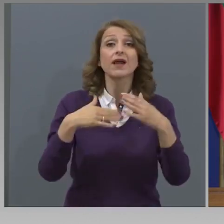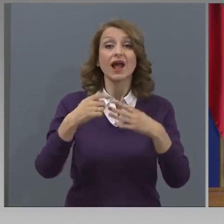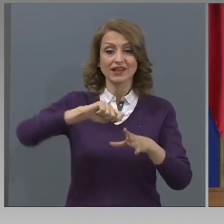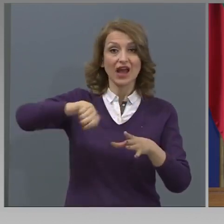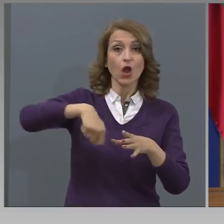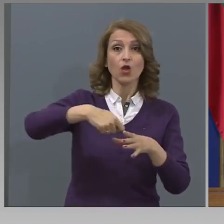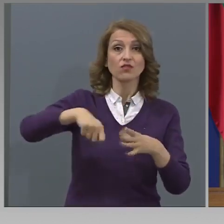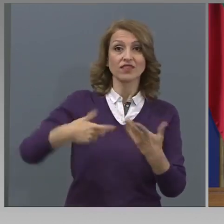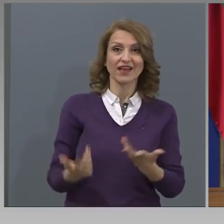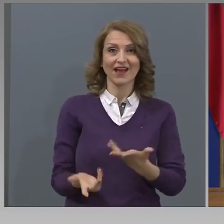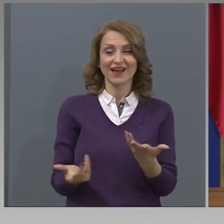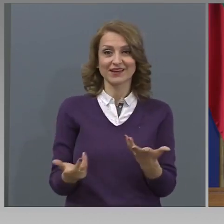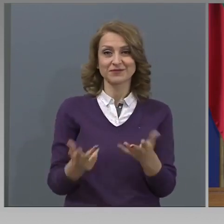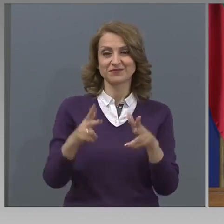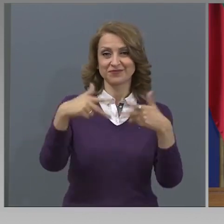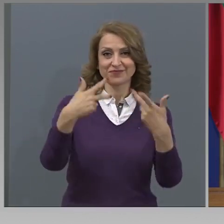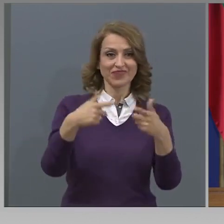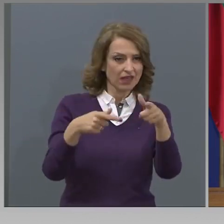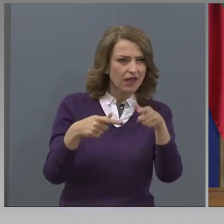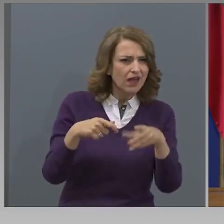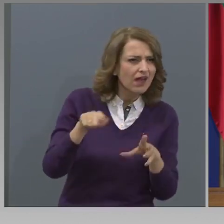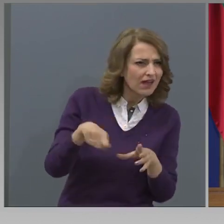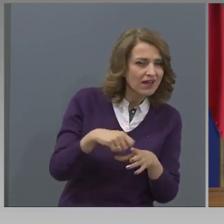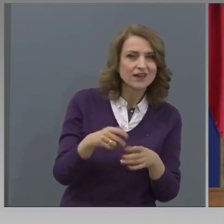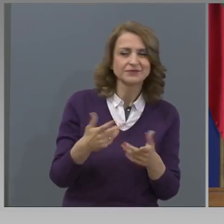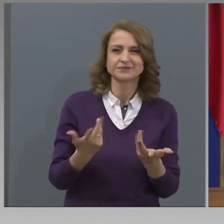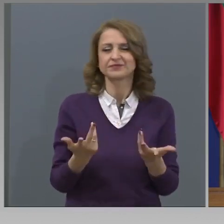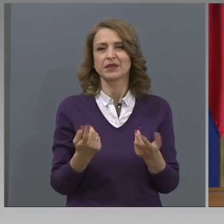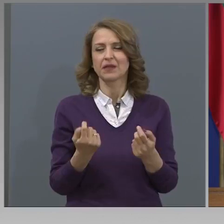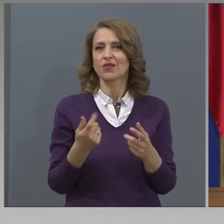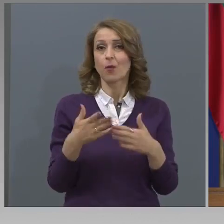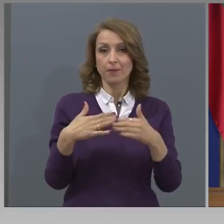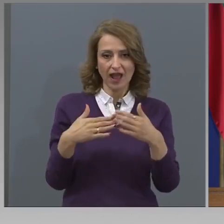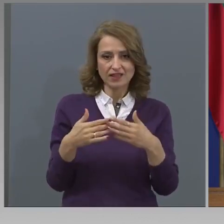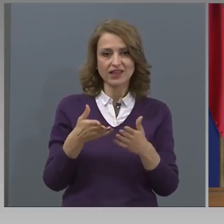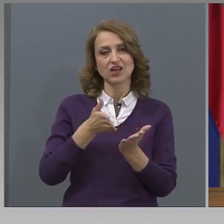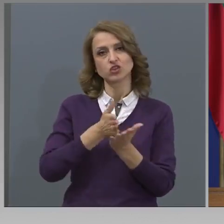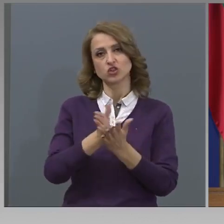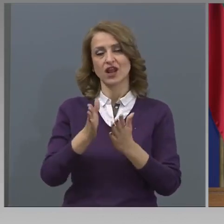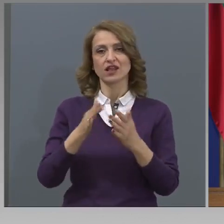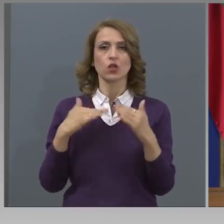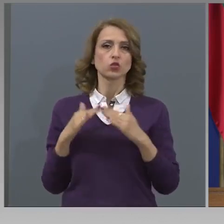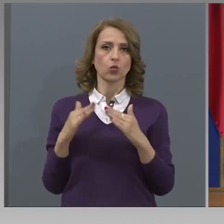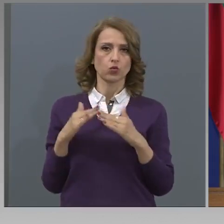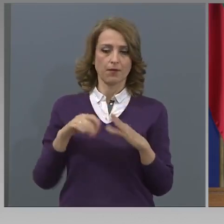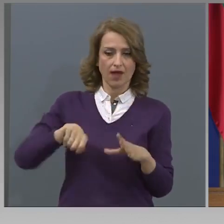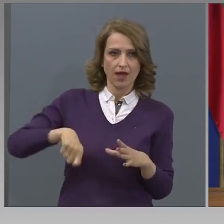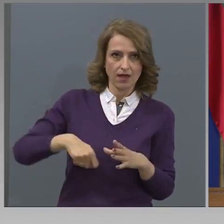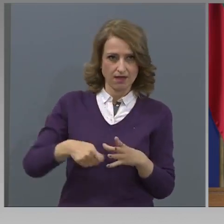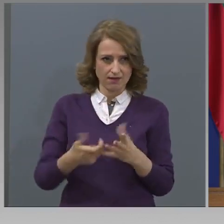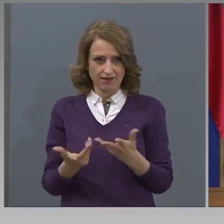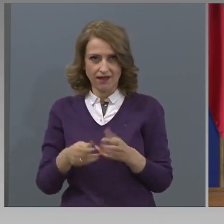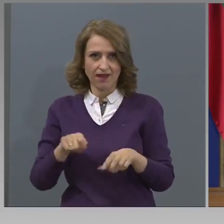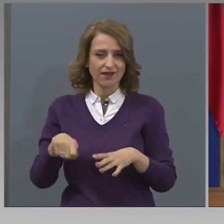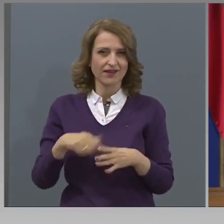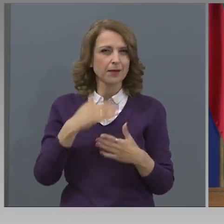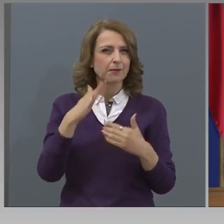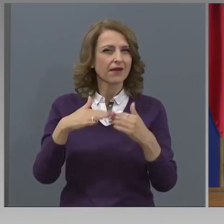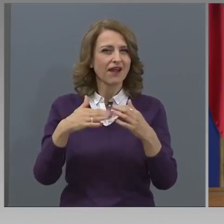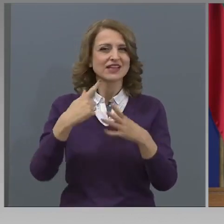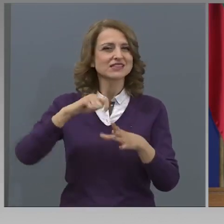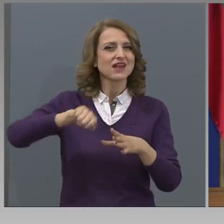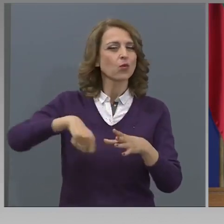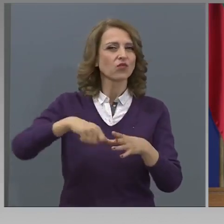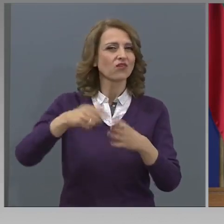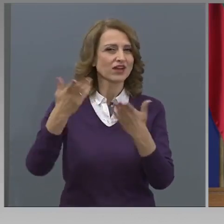готвине, но това е по-скоро изключение за практика, която може да се проведе в домашна среда. Само едно от